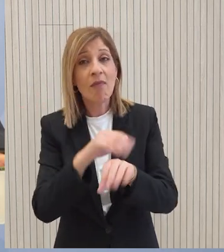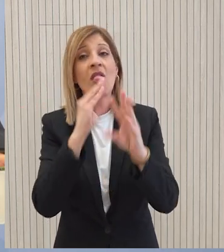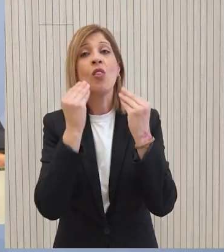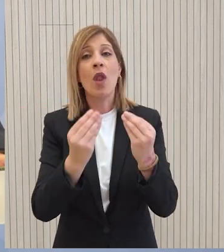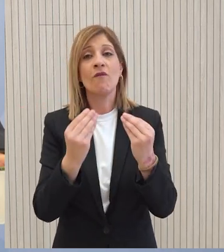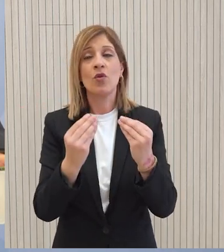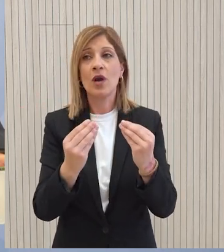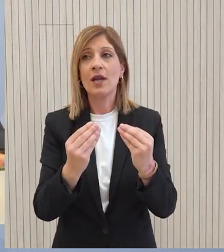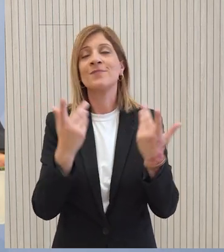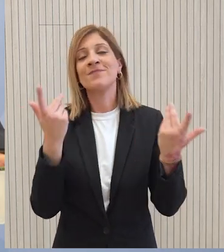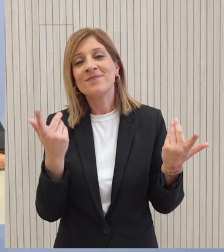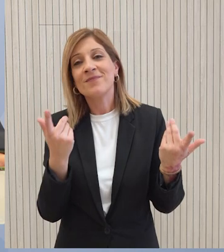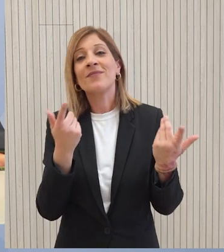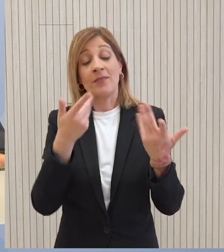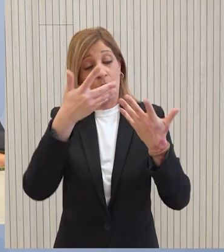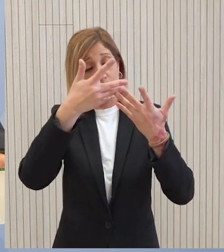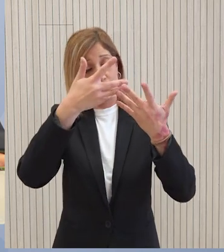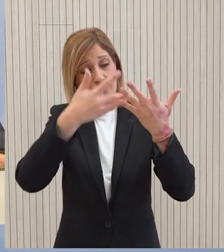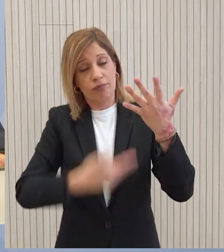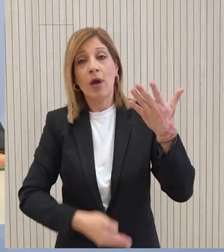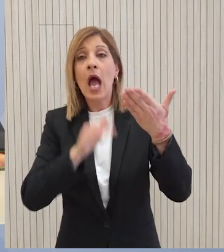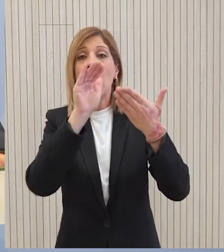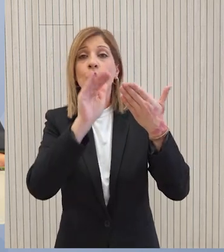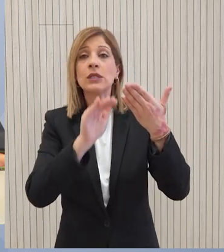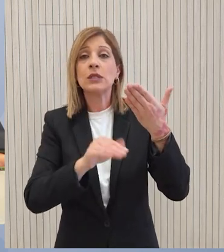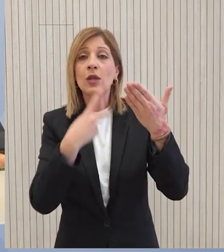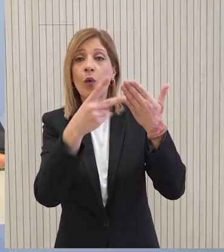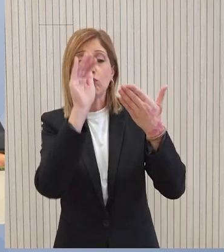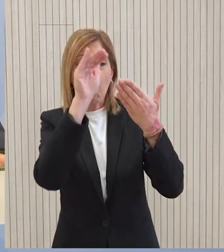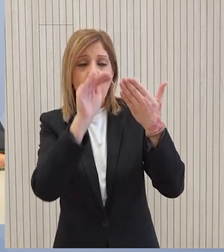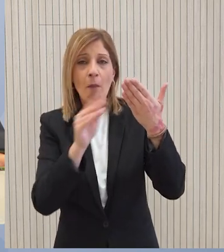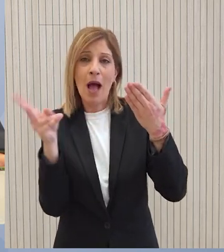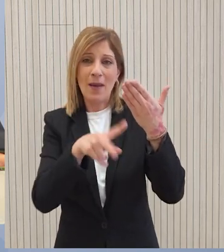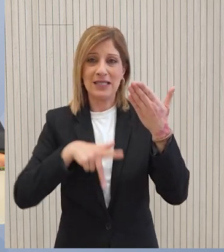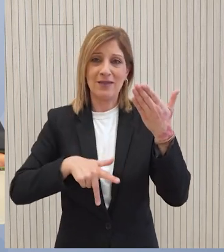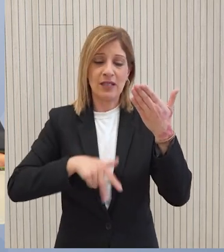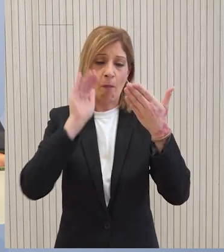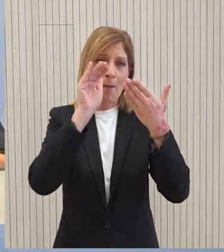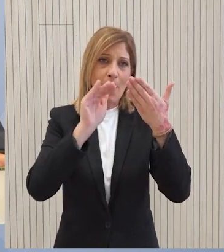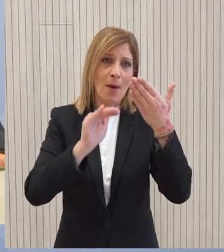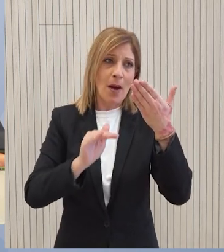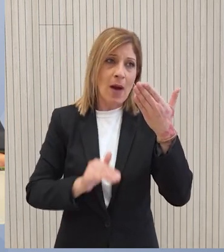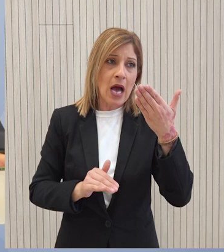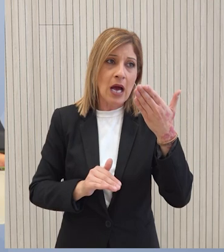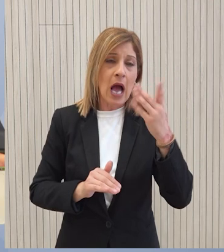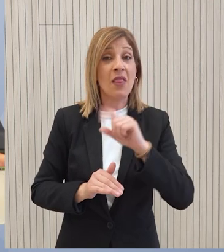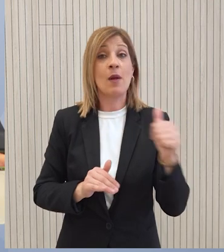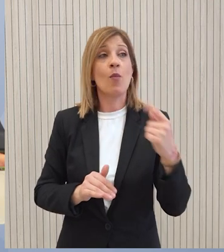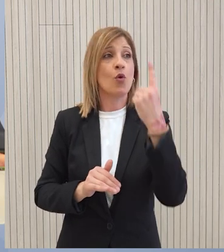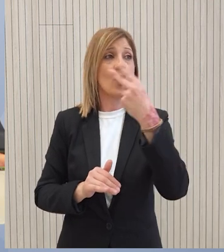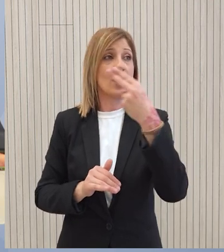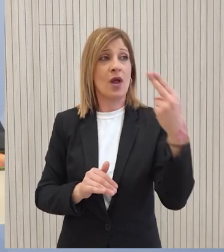Αντιλαμβάνεστε το φόρτο των ερωτημάτων μια σορία ερωτημάτων τα οποία είχατε παραθέσει Αντιλαμβάνεστε βεβαίως ότι